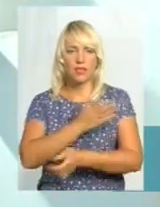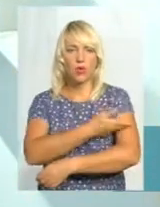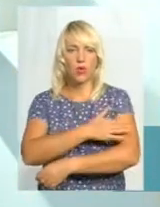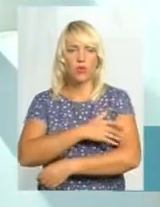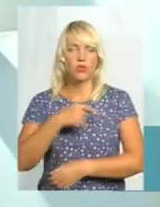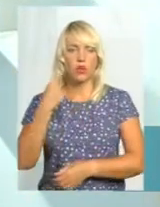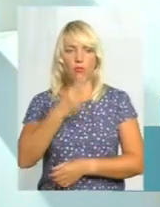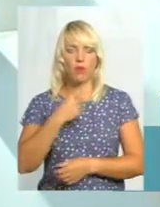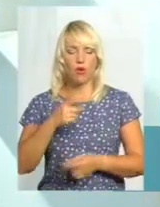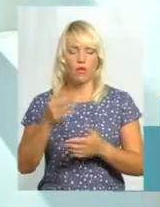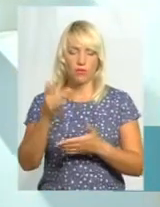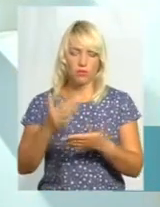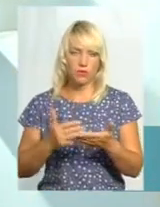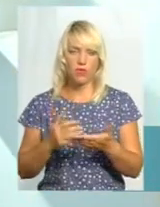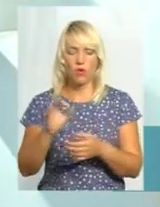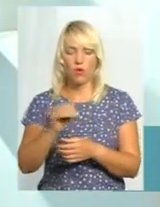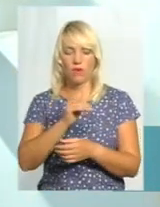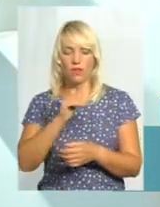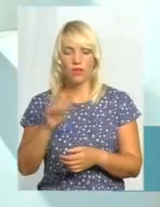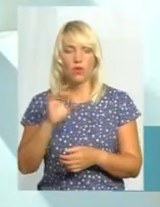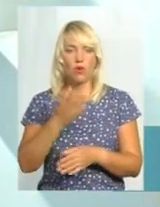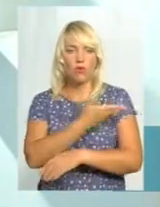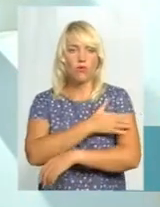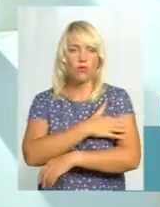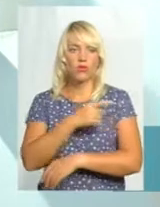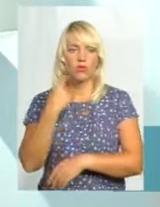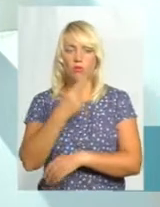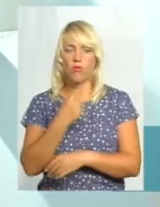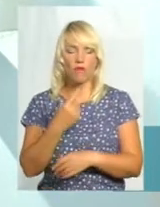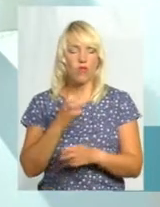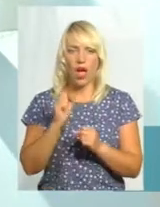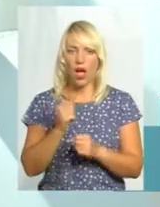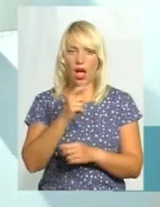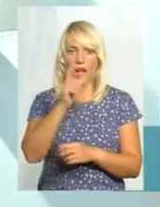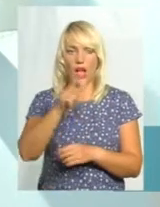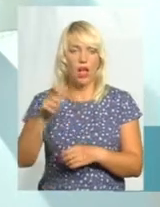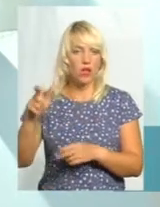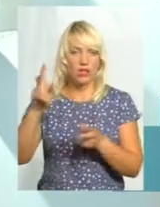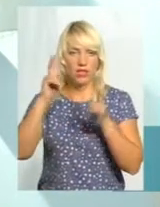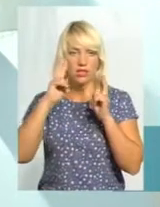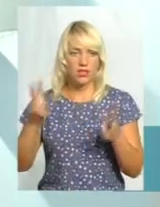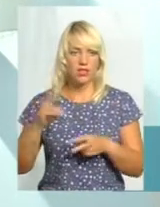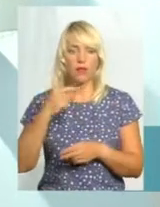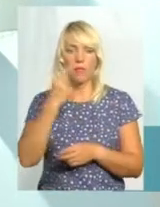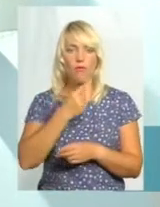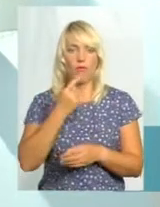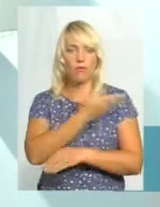Оспіційно достатньо, але він написаний польською мовою, якою не володіють абсолютно ці люди.